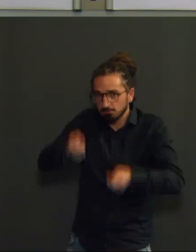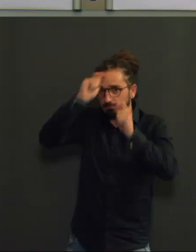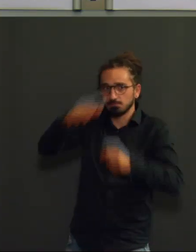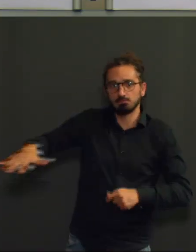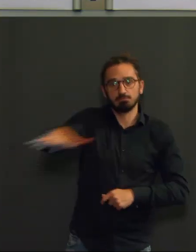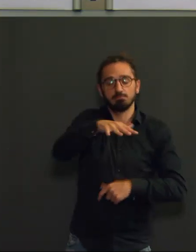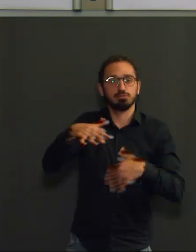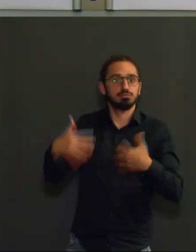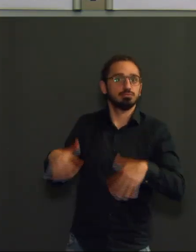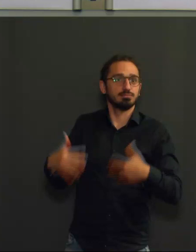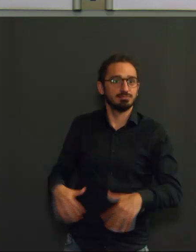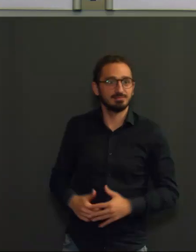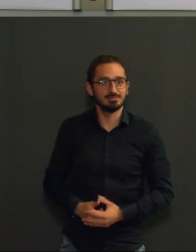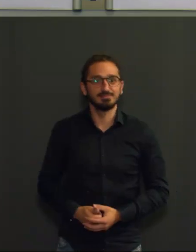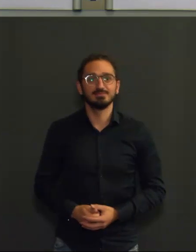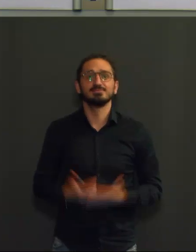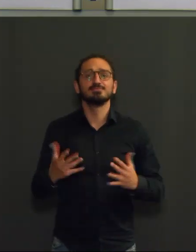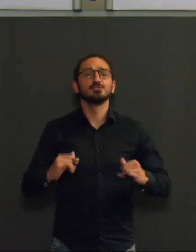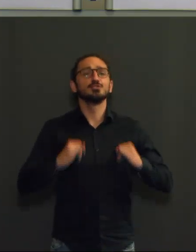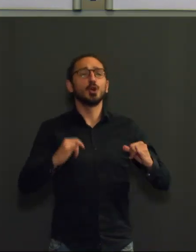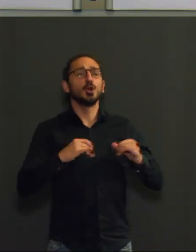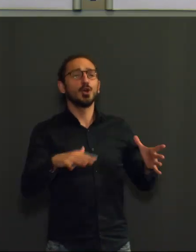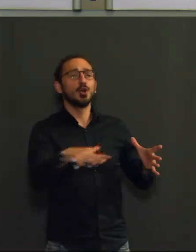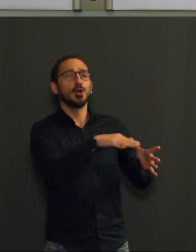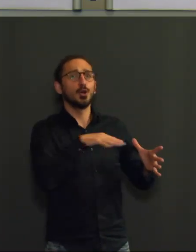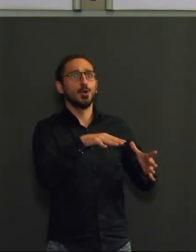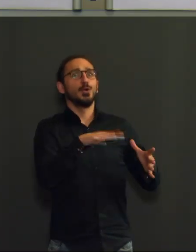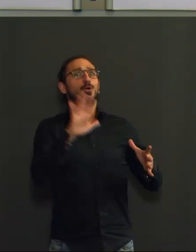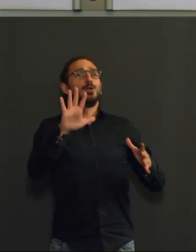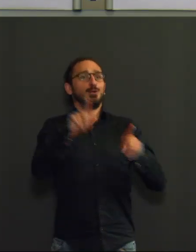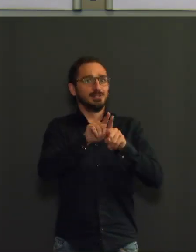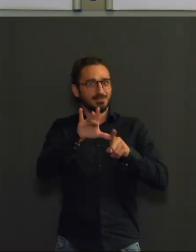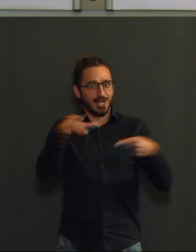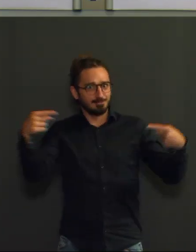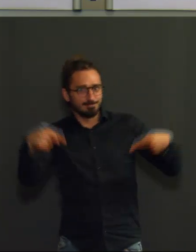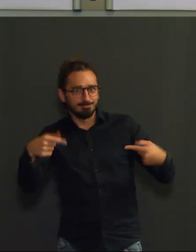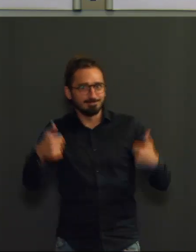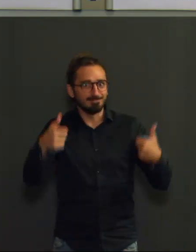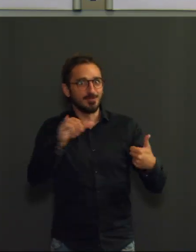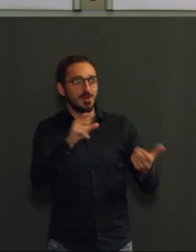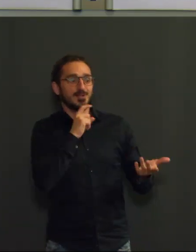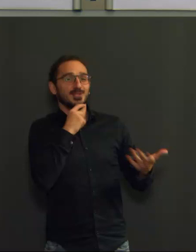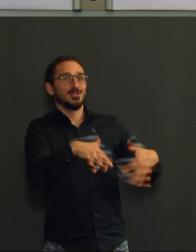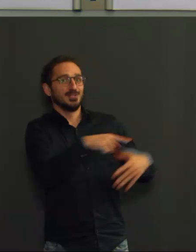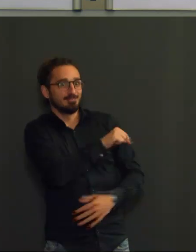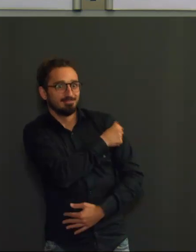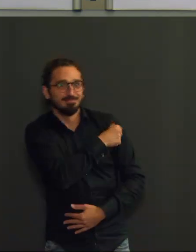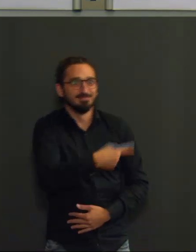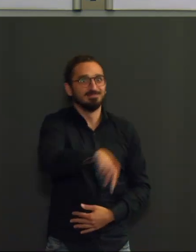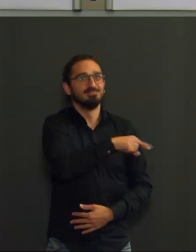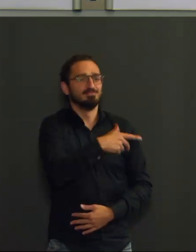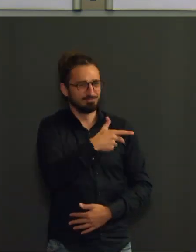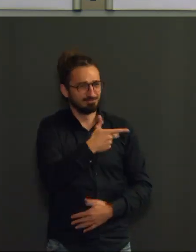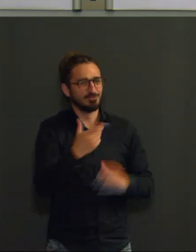Les plus jeunes ont donc un défi de taille à relever. Mais nous comptons sur eux aussi pour battre ce record.